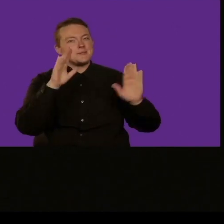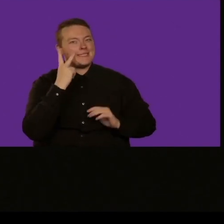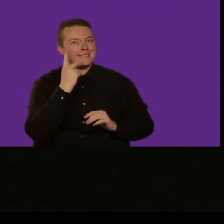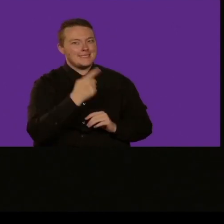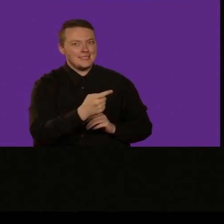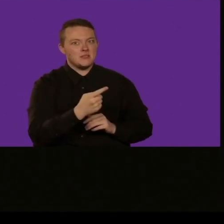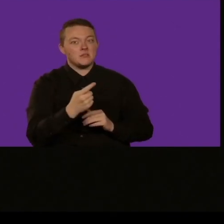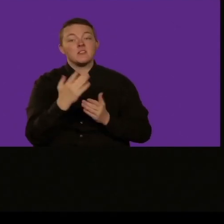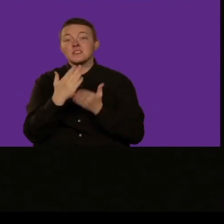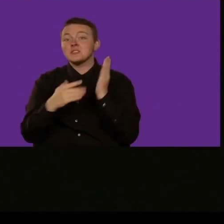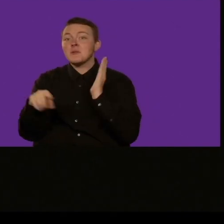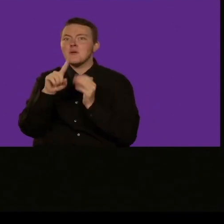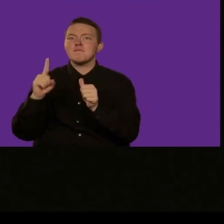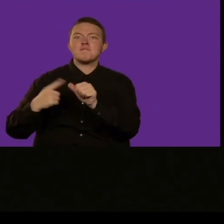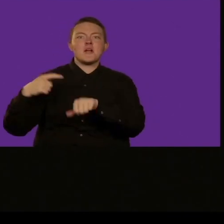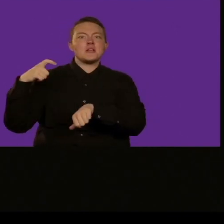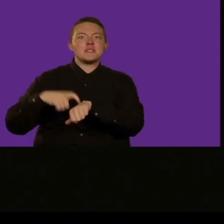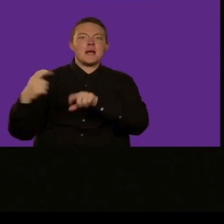Alcune cose.